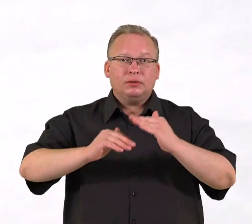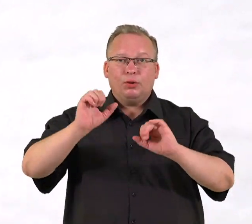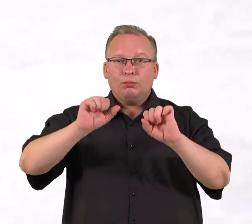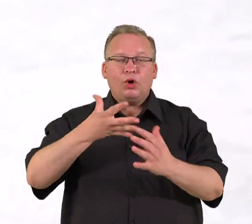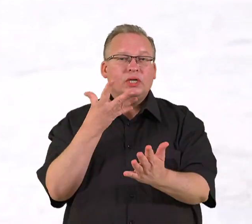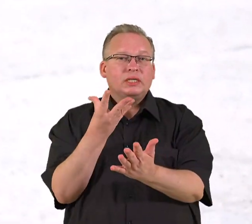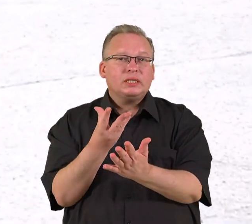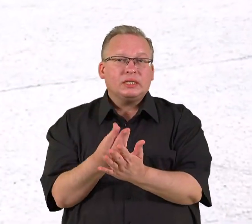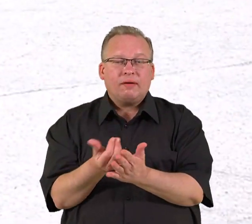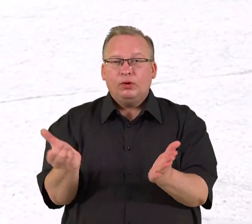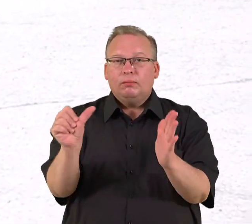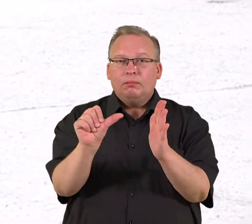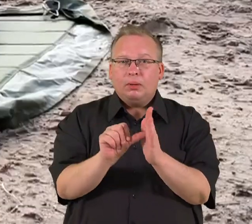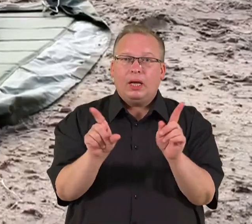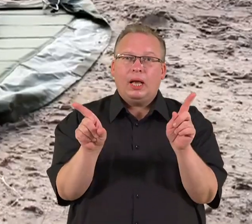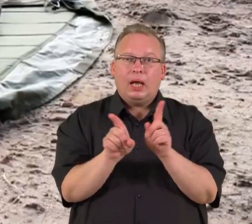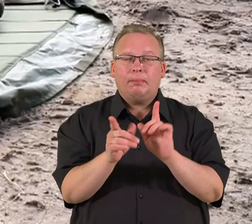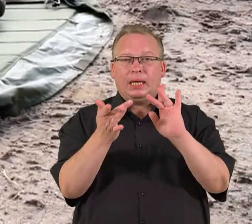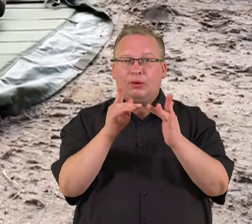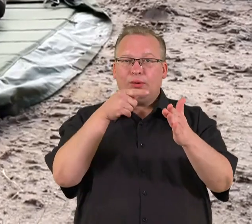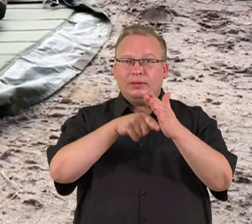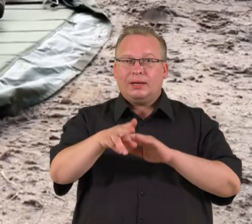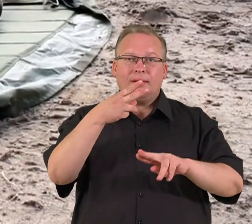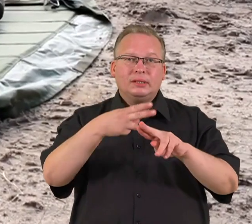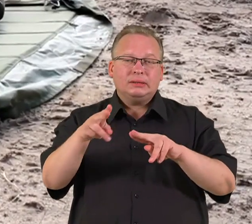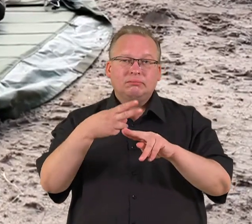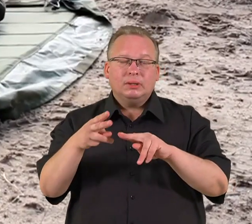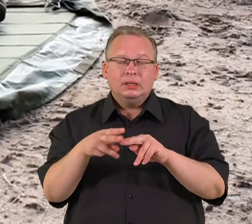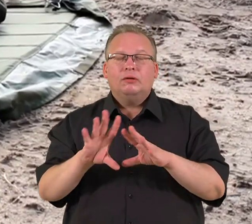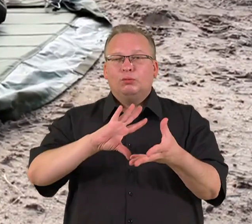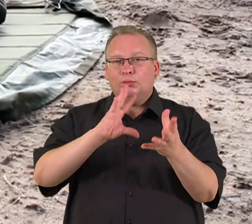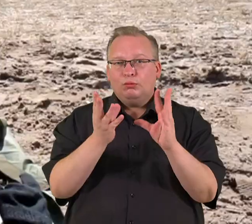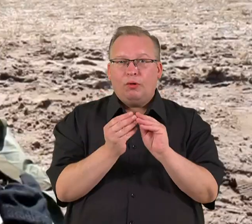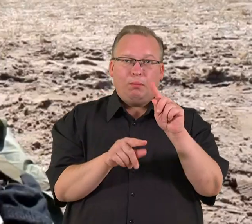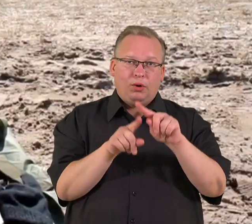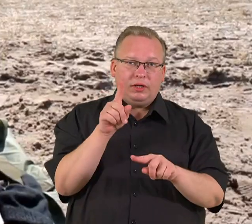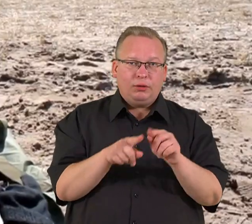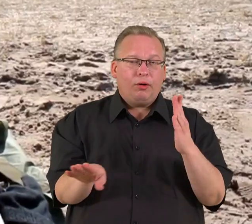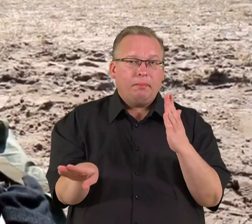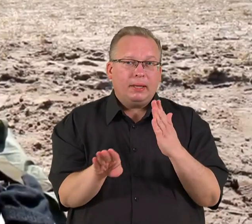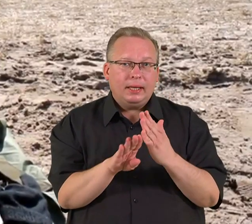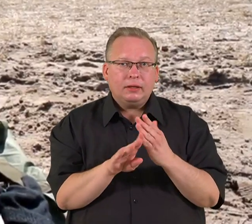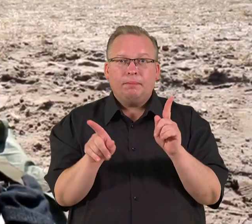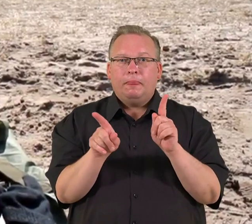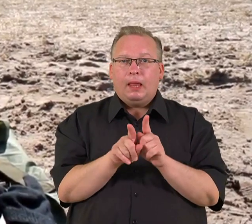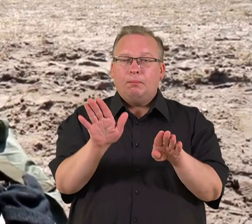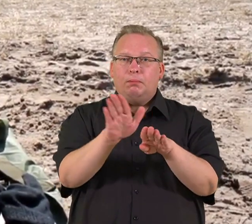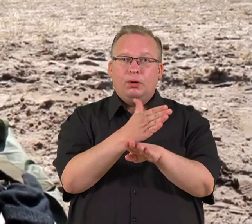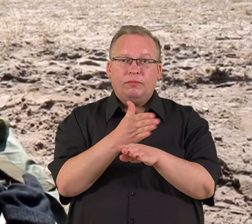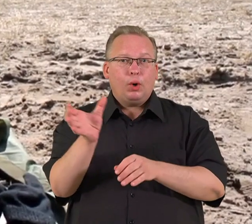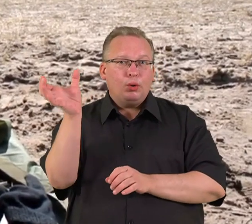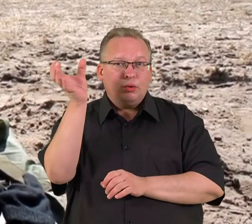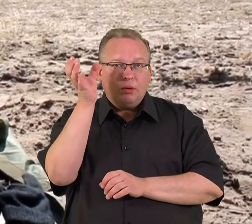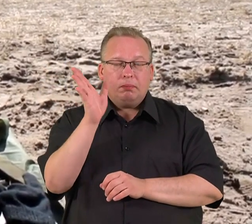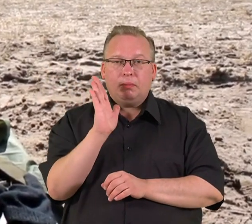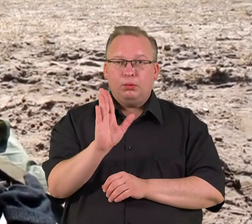sakykime, kažkokio tai vaidmenį kibernetinio saugumo visoje šito, visam pakete, ar ne, politiko ir panašiai. Tai va, čia tas toksai profiliavi mūsų kompetencijų ir